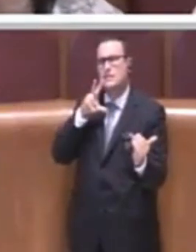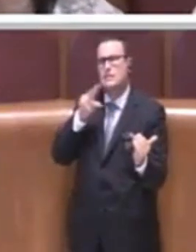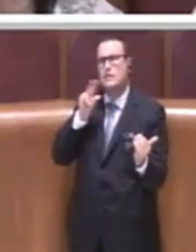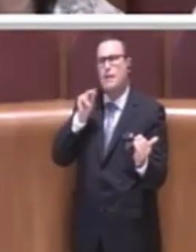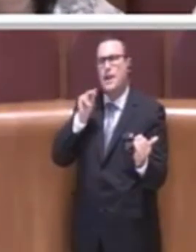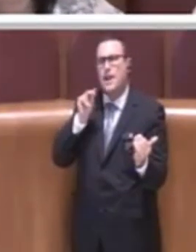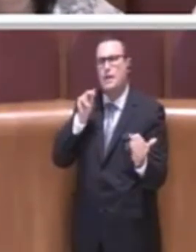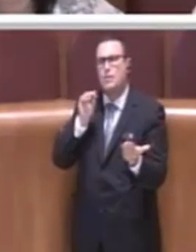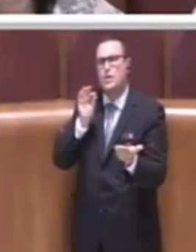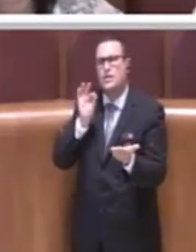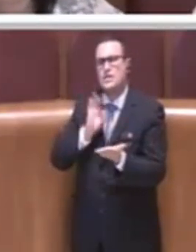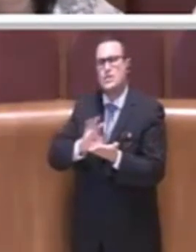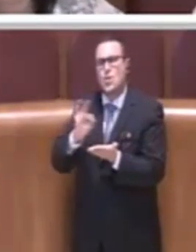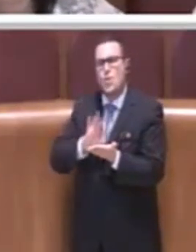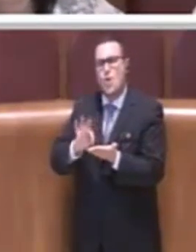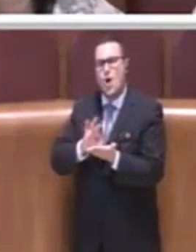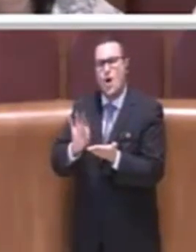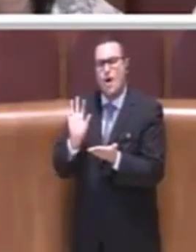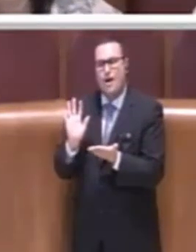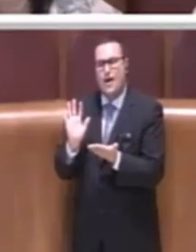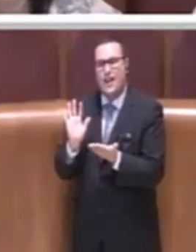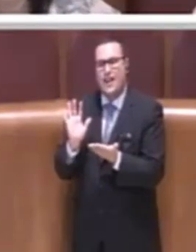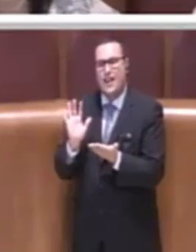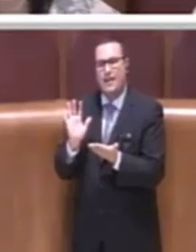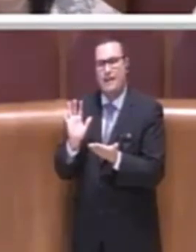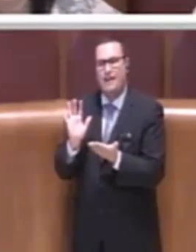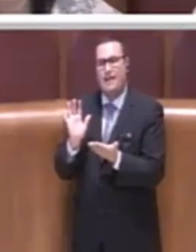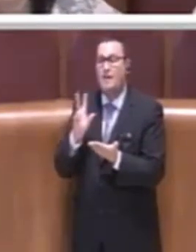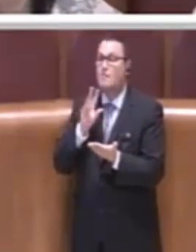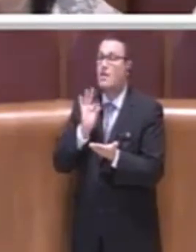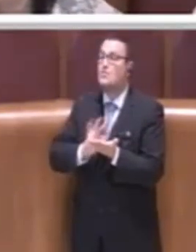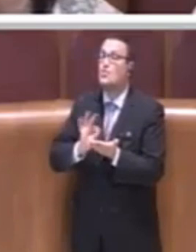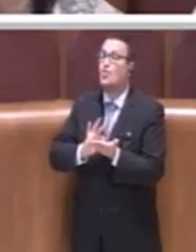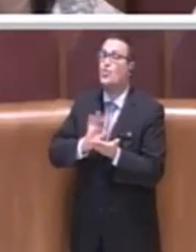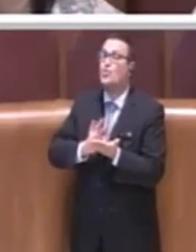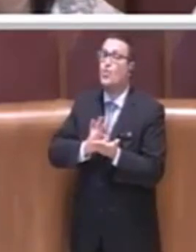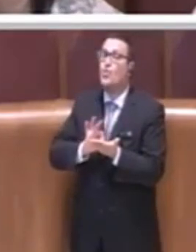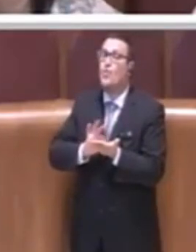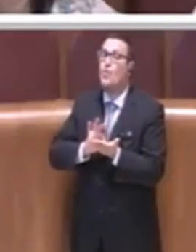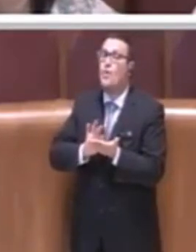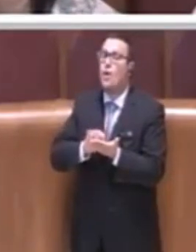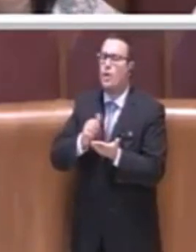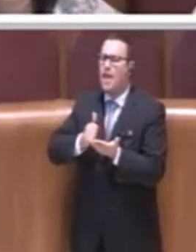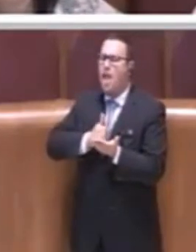che devono in piena autonomia